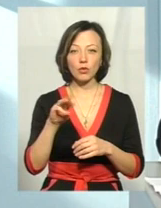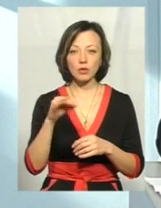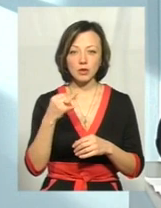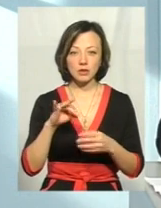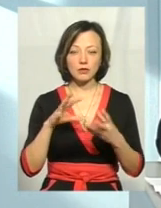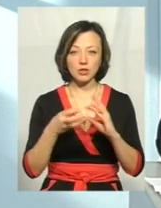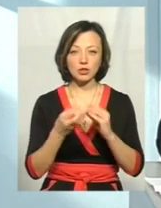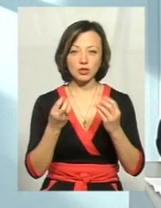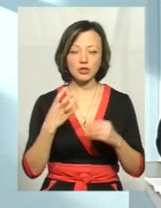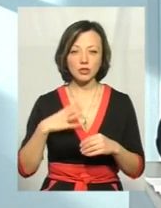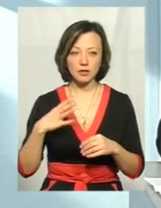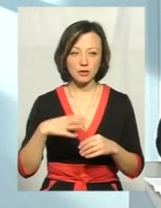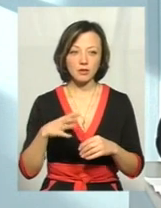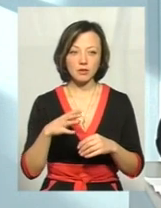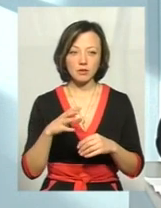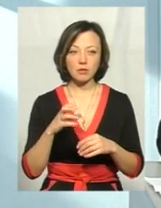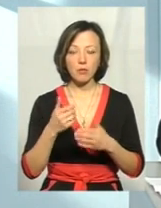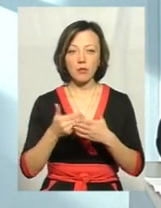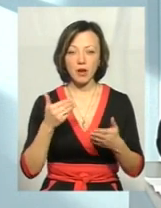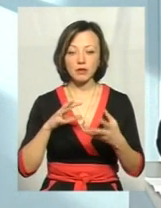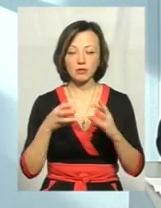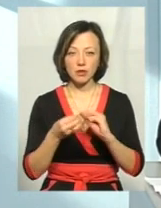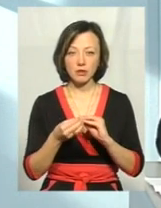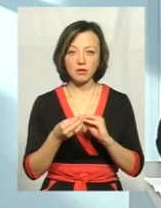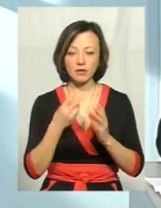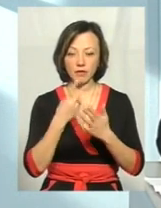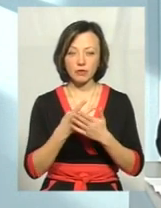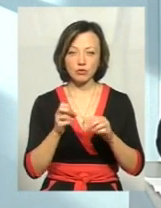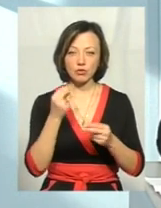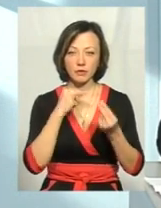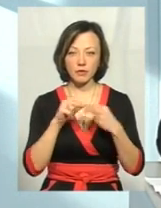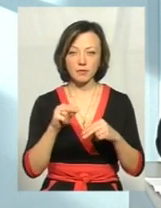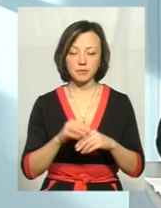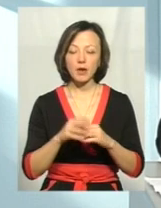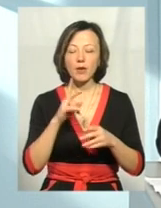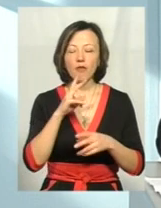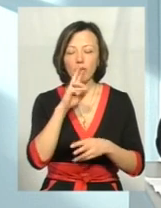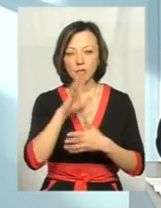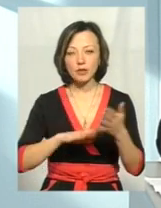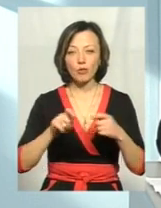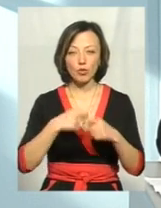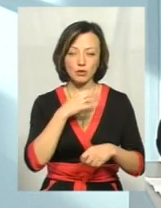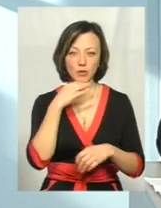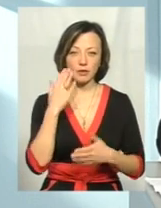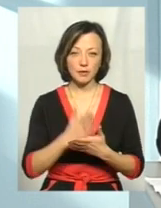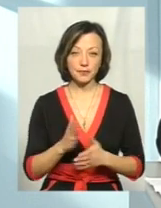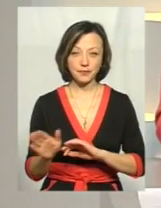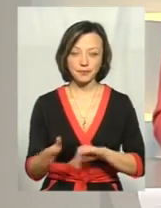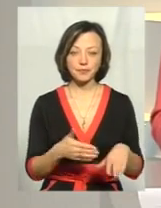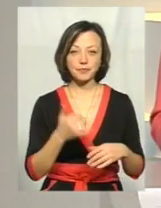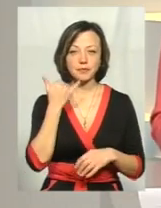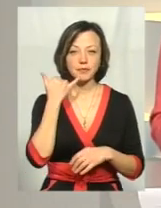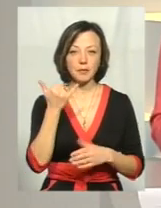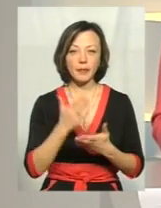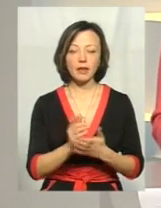Результатів ми ще чекаємо, тоді вже предметно будемо говорити. попередніх результатів теж можу сказати, що відхилень багато є теж. Дякую, пане Микола, в нас на зв